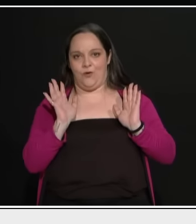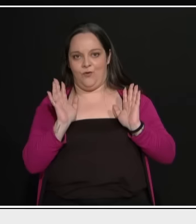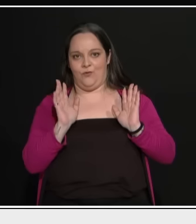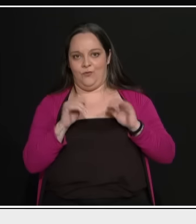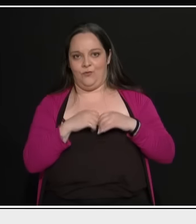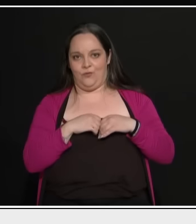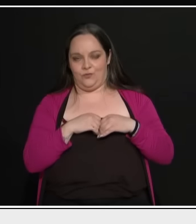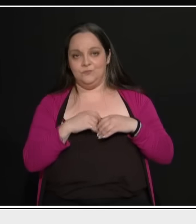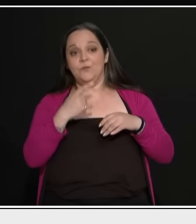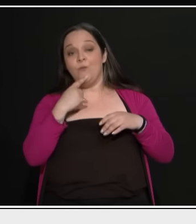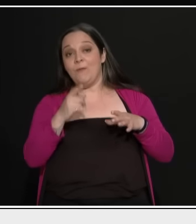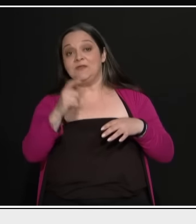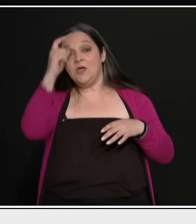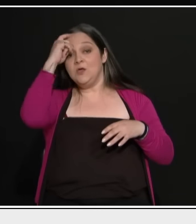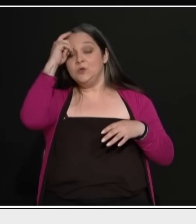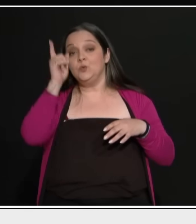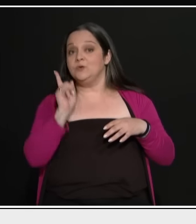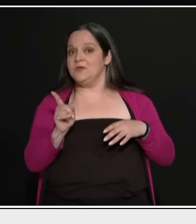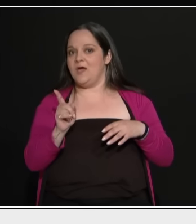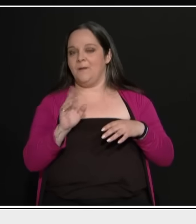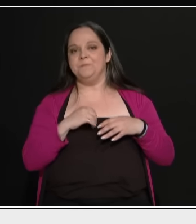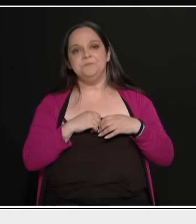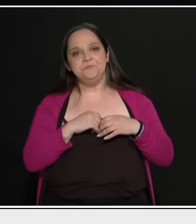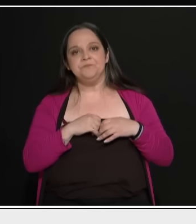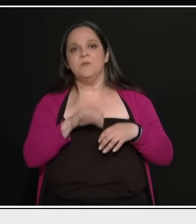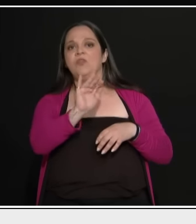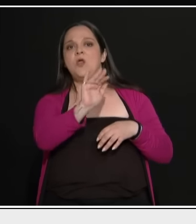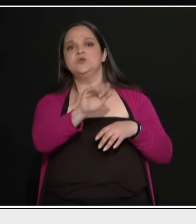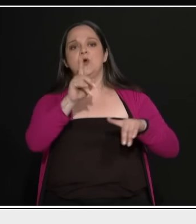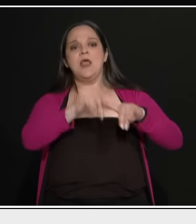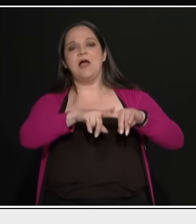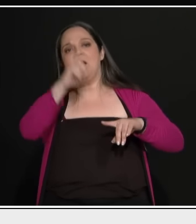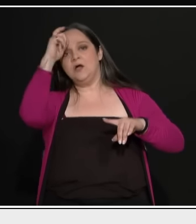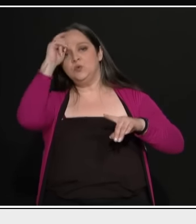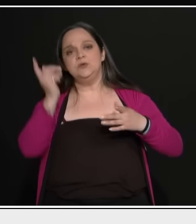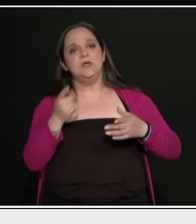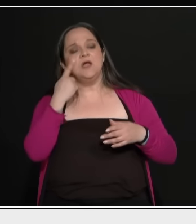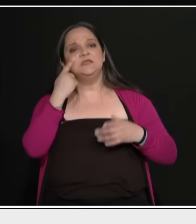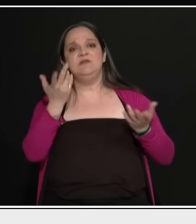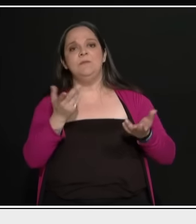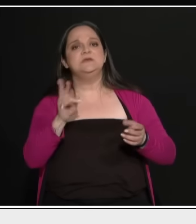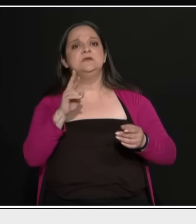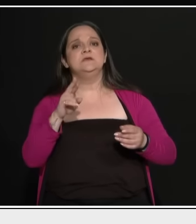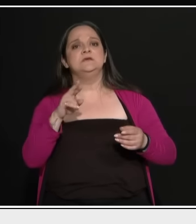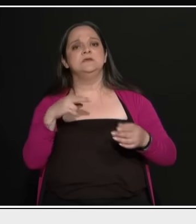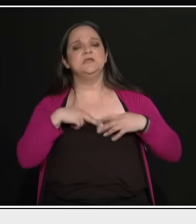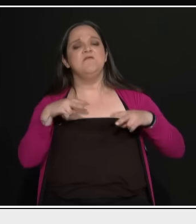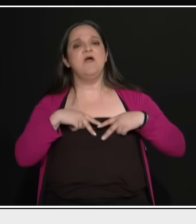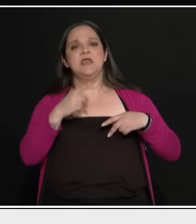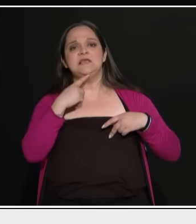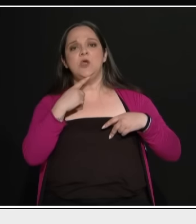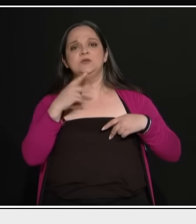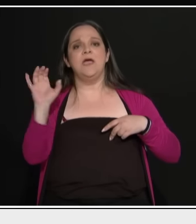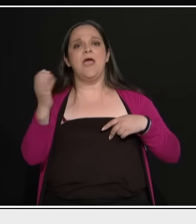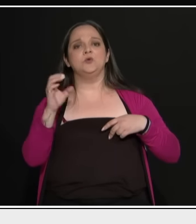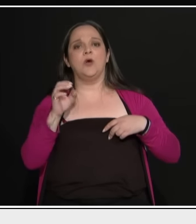Βάλατε τη λέξη Τουρκία. Θα σας ρωτήσω λοιπόν για τα ελληνοτουρκικά πώς τα βλέπετε. η κυβέρνηση ότι είναι καλύτερα τα πράγματα γιατί ο Ερντογάν δεν προκαλεί στο Αιγαίο